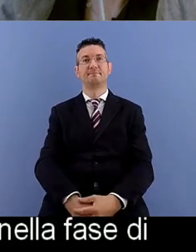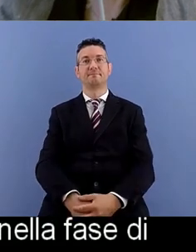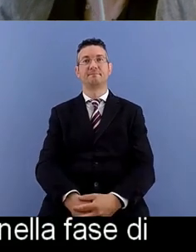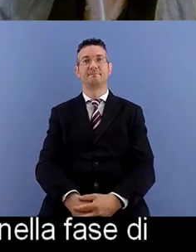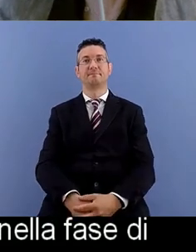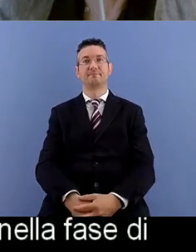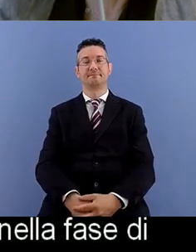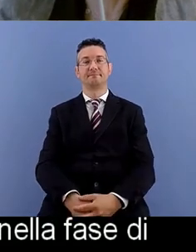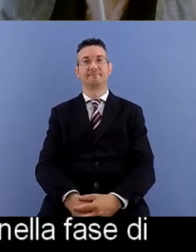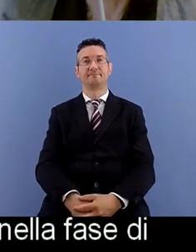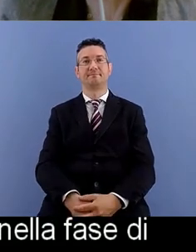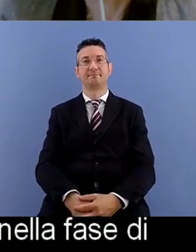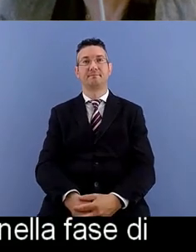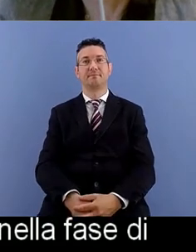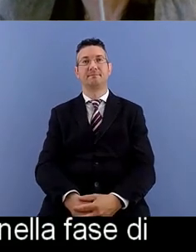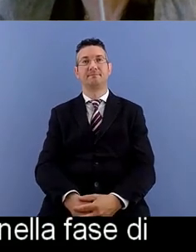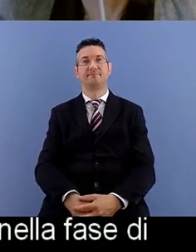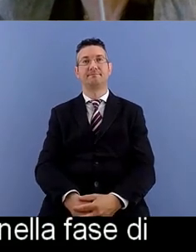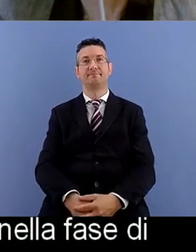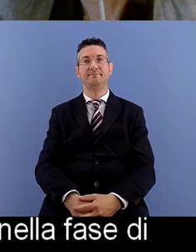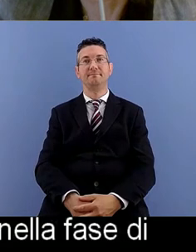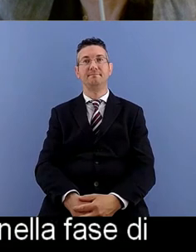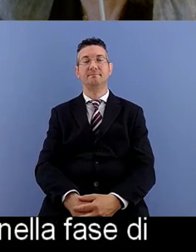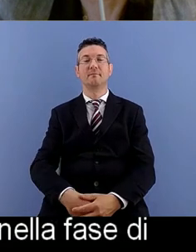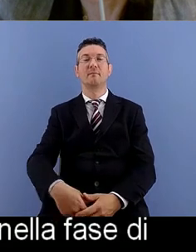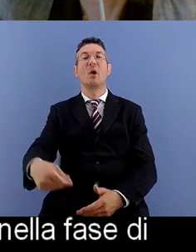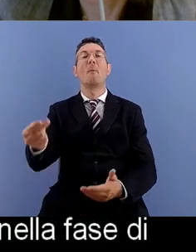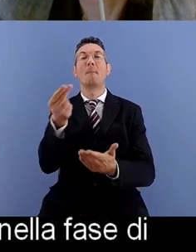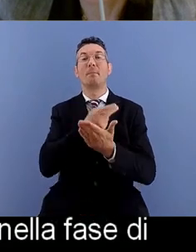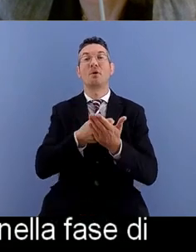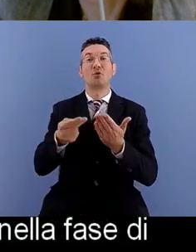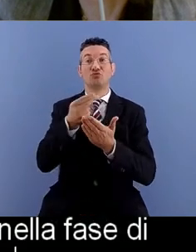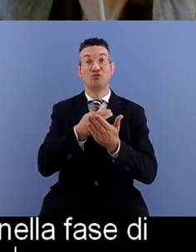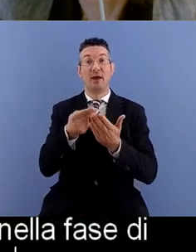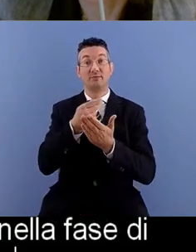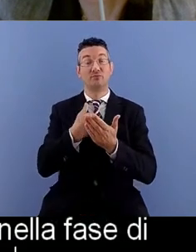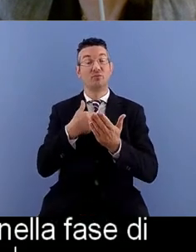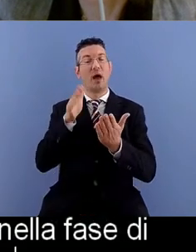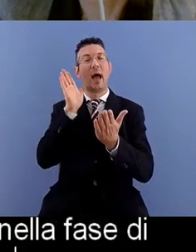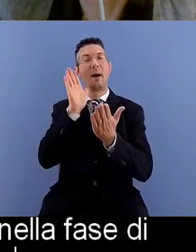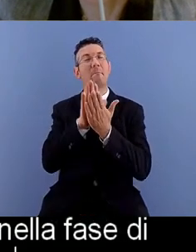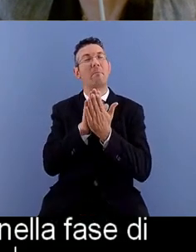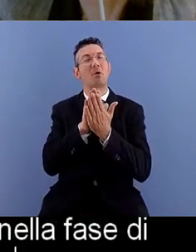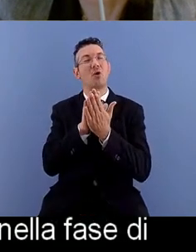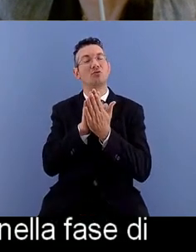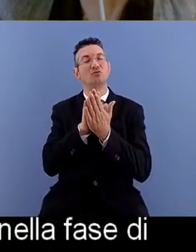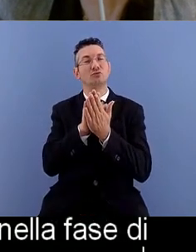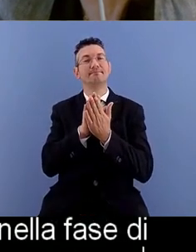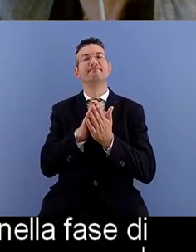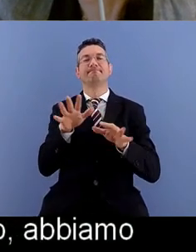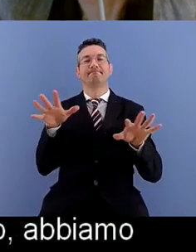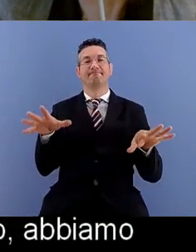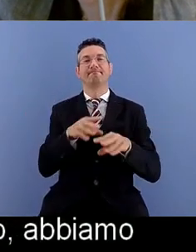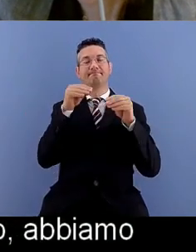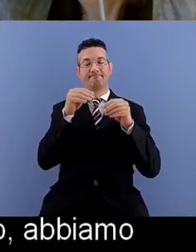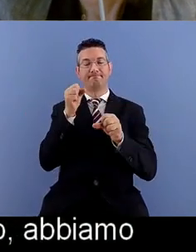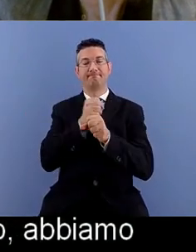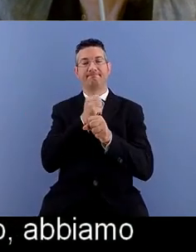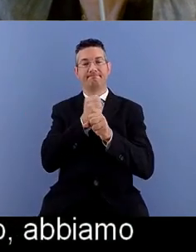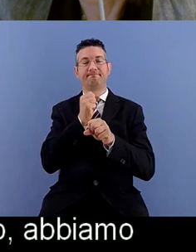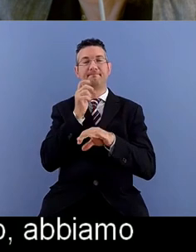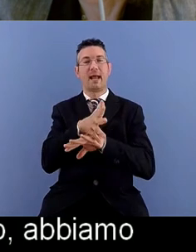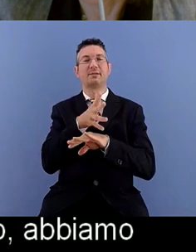il nostro approccio al progetto noi abbiamo iniziato a lavorare sul tema dell'accessibilità ormai 20 anni fa